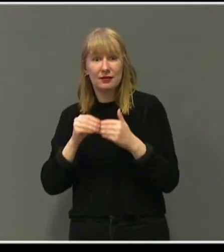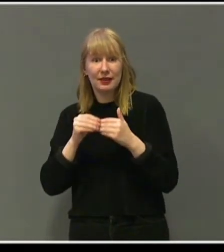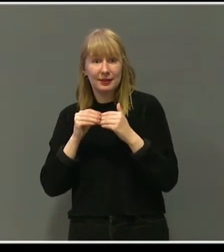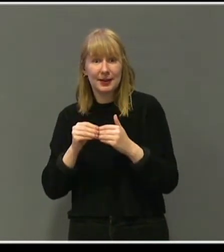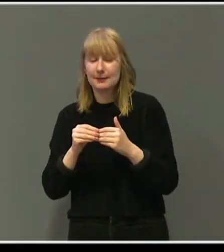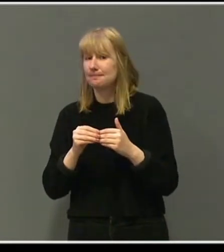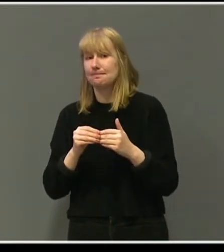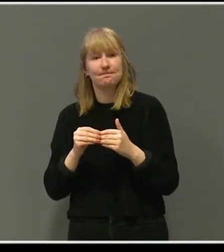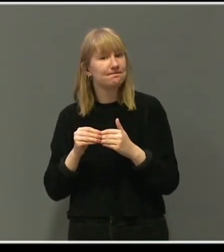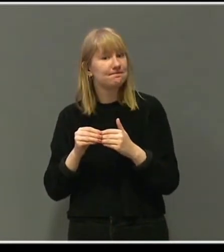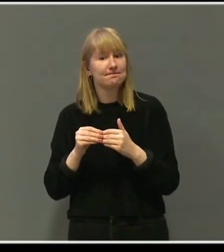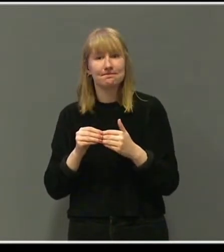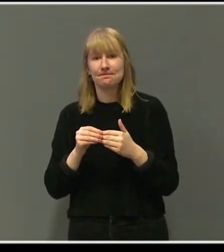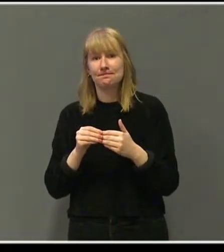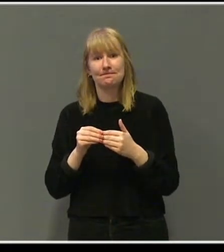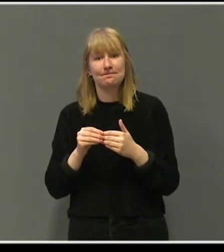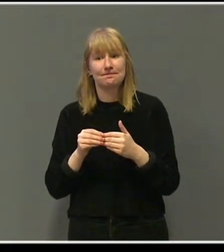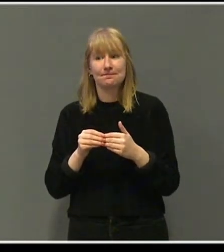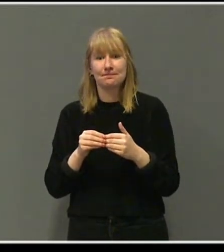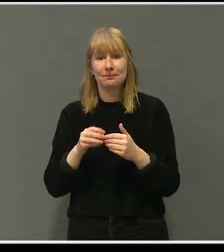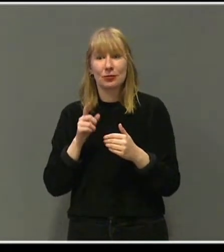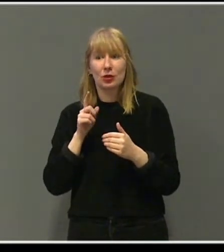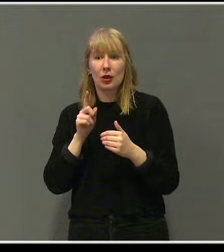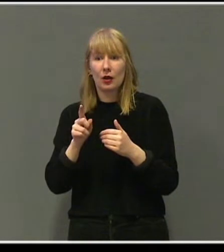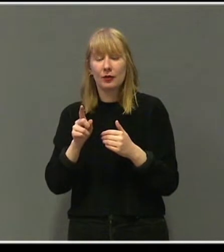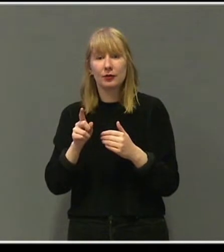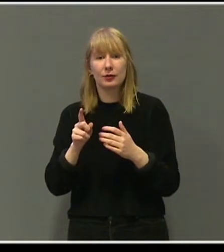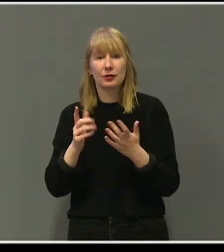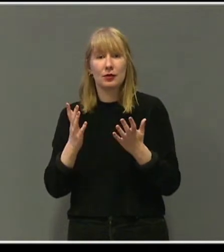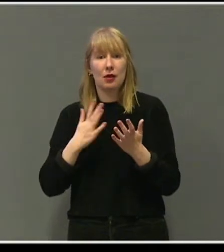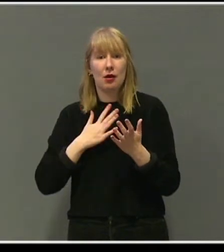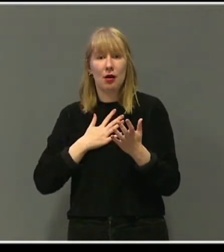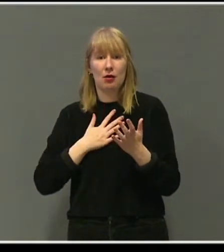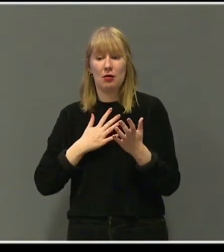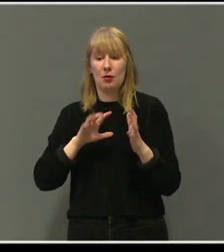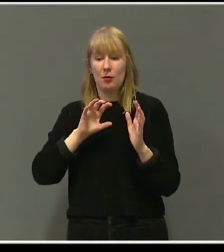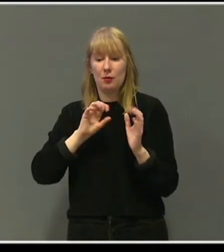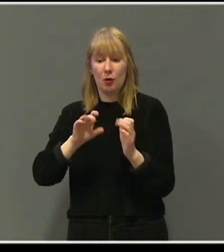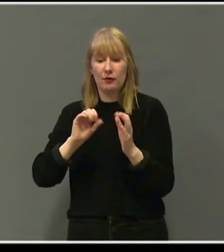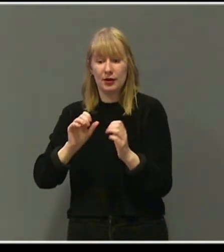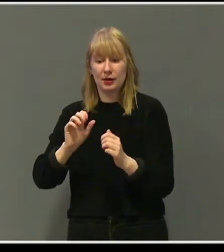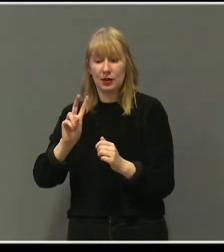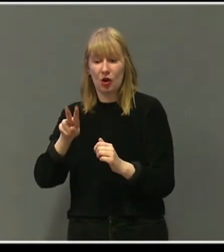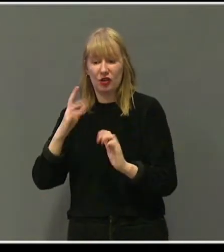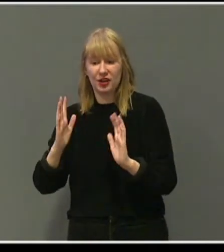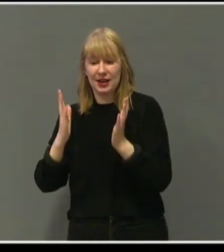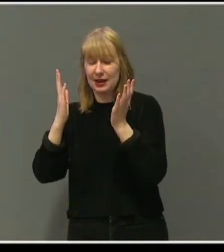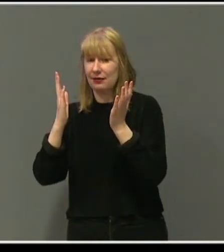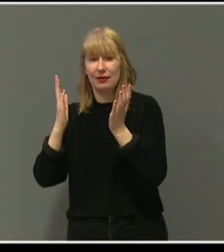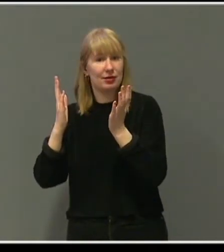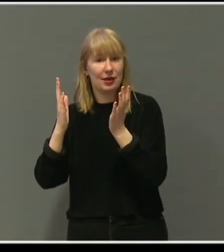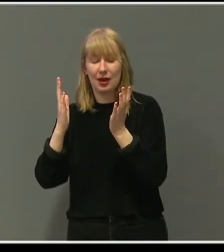Han ville ikke kunne være verdifull og sette avtrykk etter seg i andre menneskers liv. Han ville ikke.